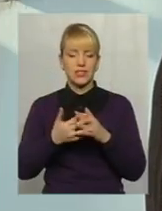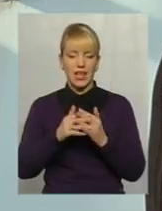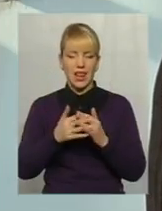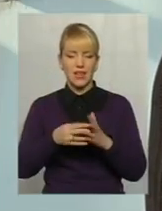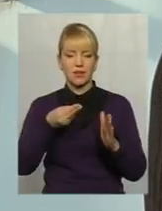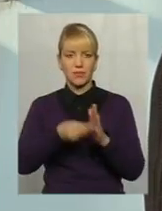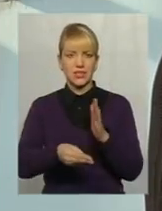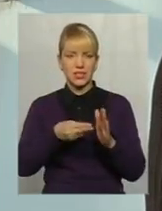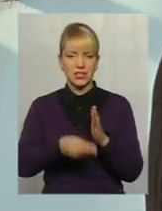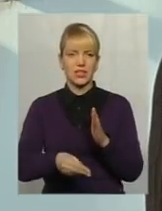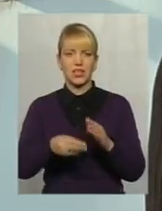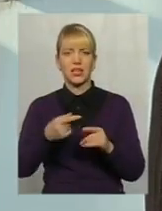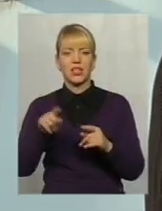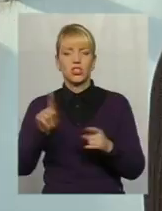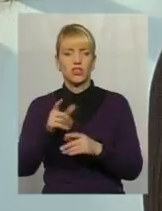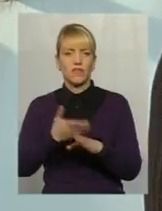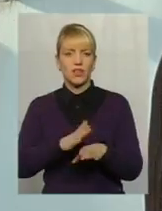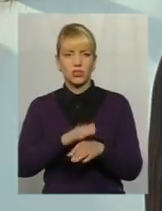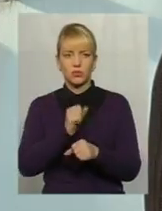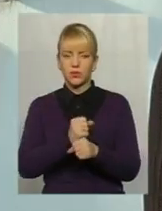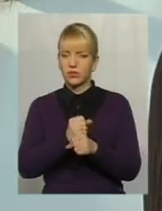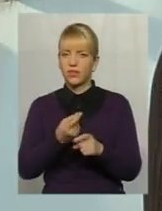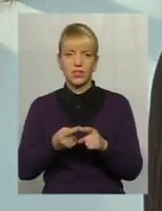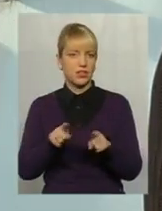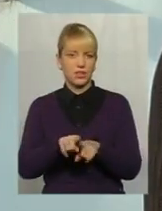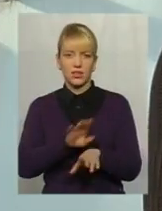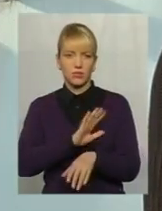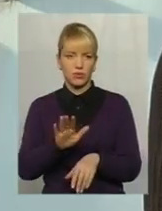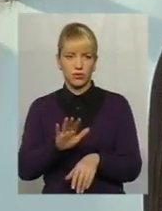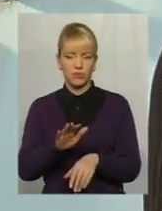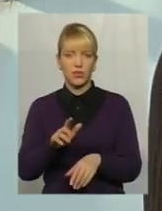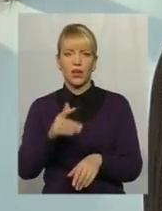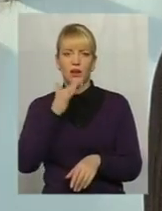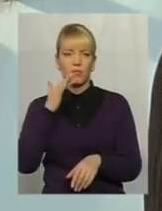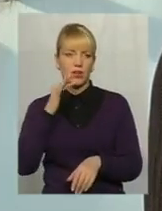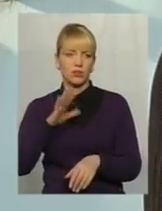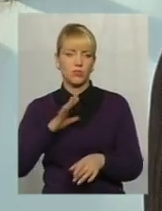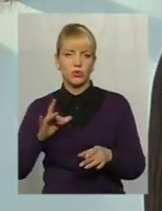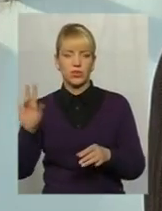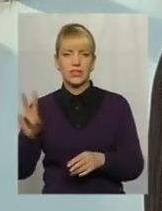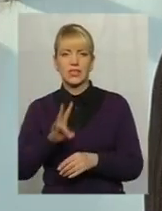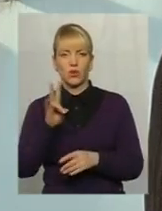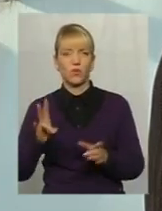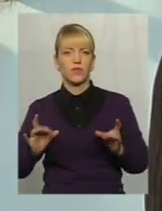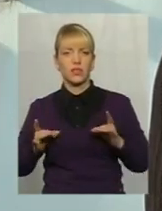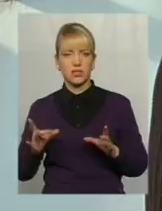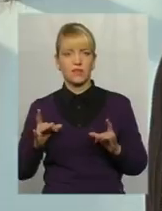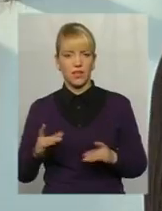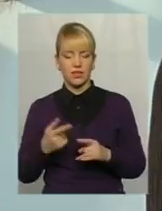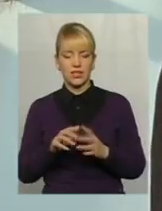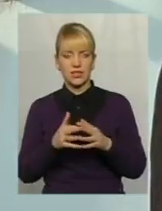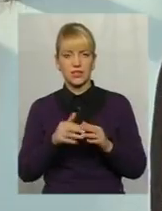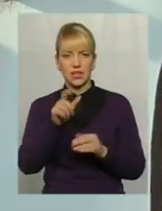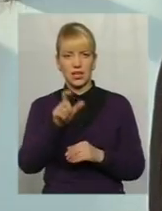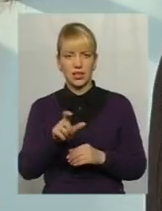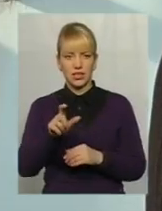вони важко працювали, це трошки не так. Дуже досить багато було церковних свят. І селянин,